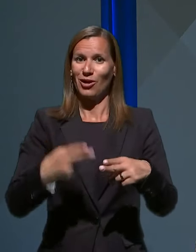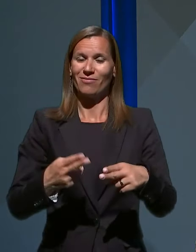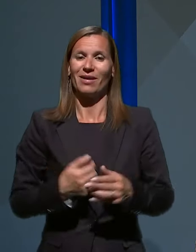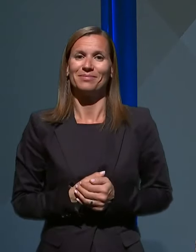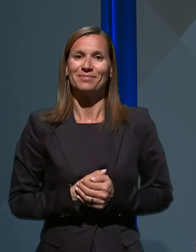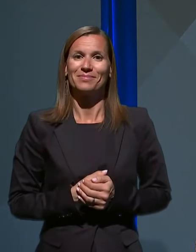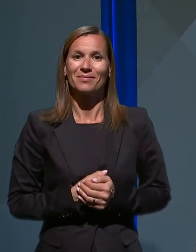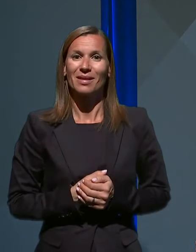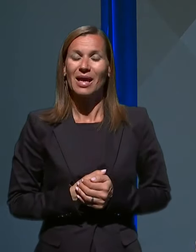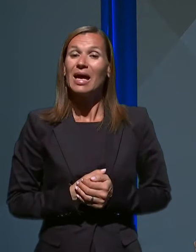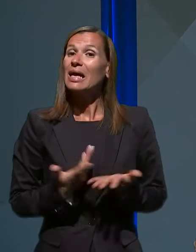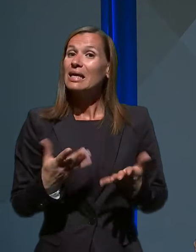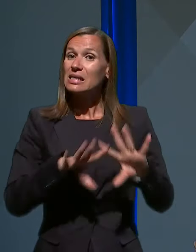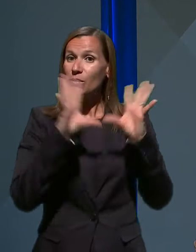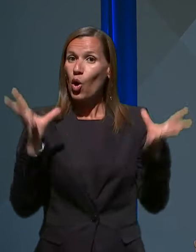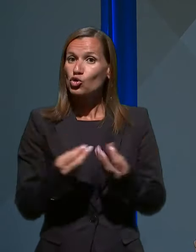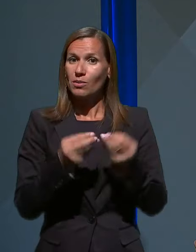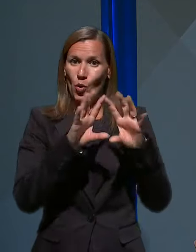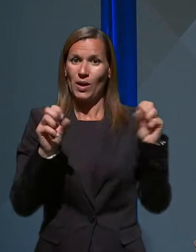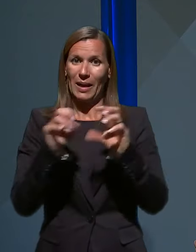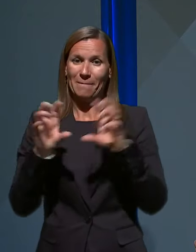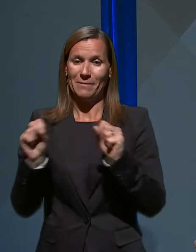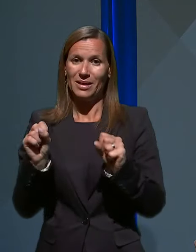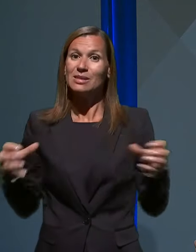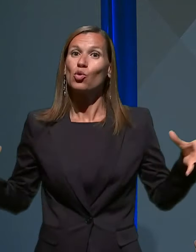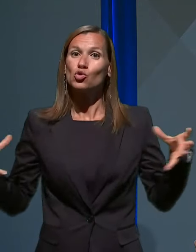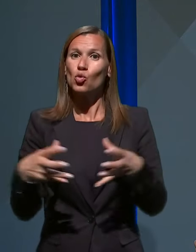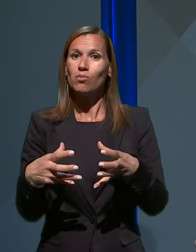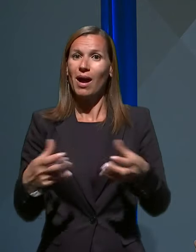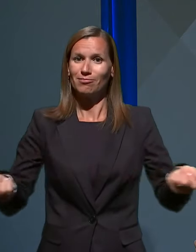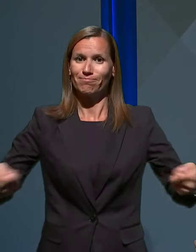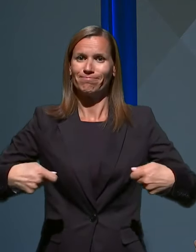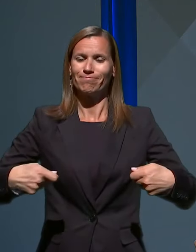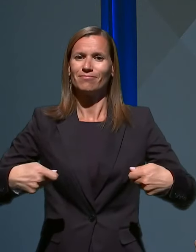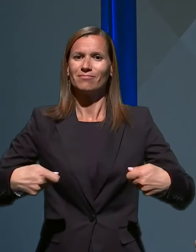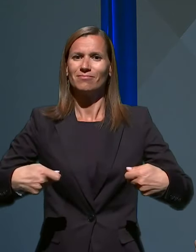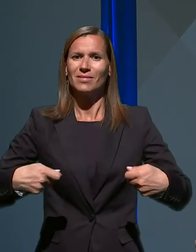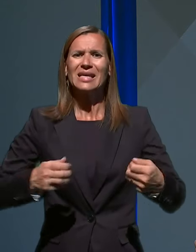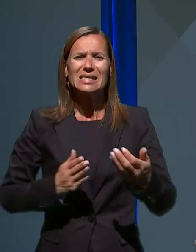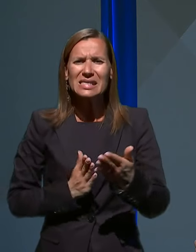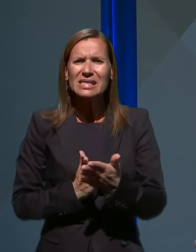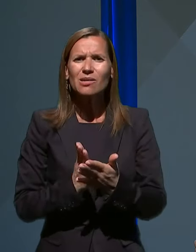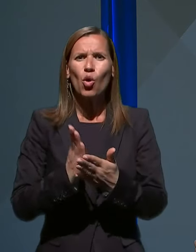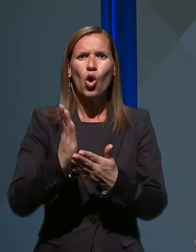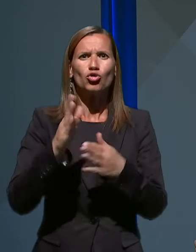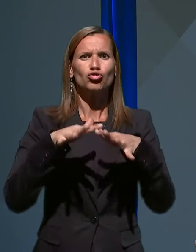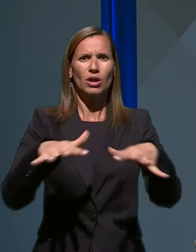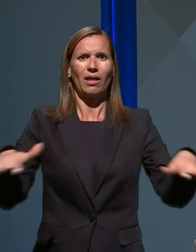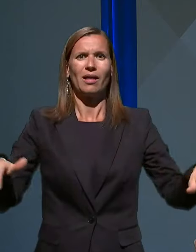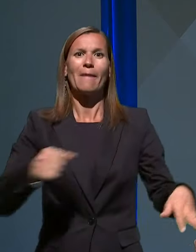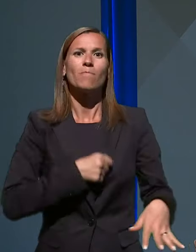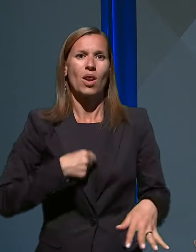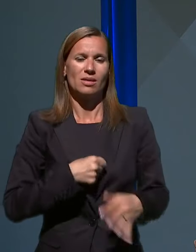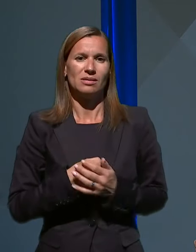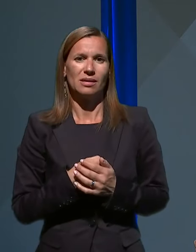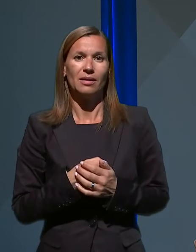splošnimi ukrepi smo skupaj zajezili strmo širjenje bolezni. Zaščitili smo